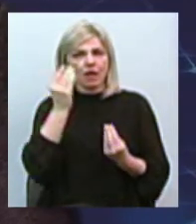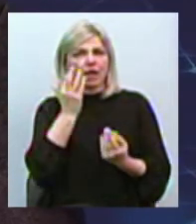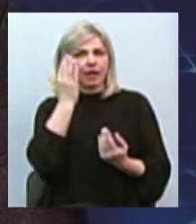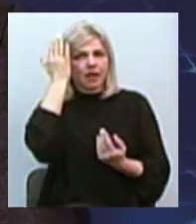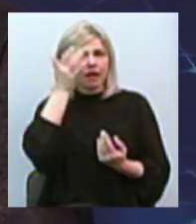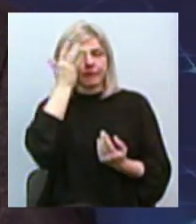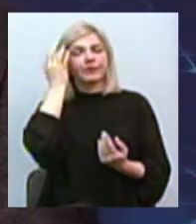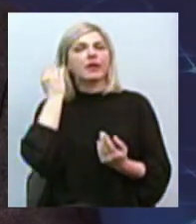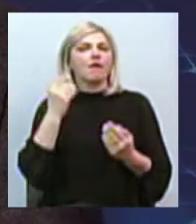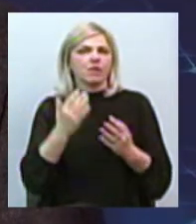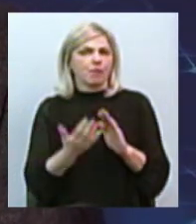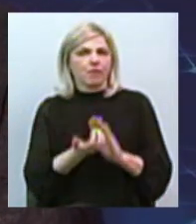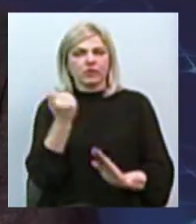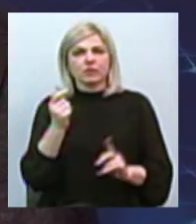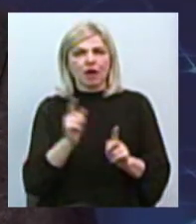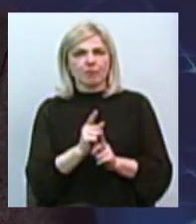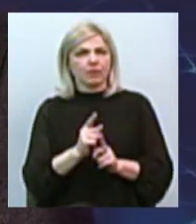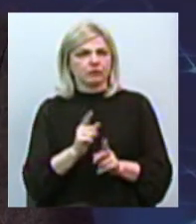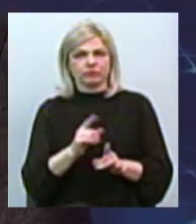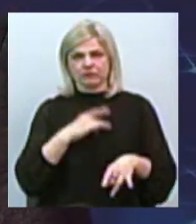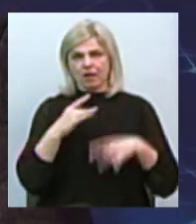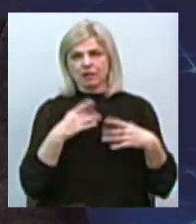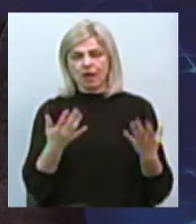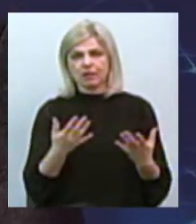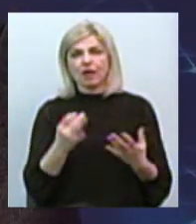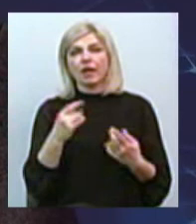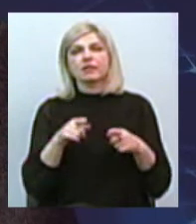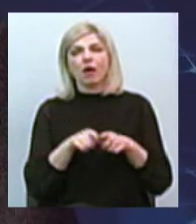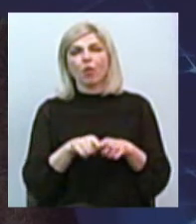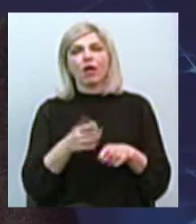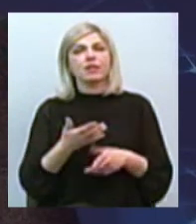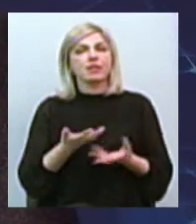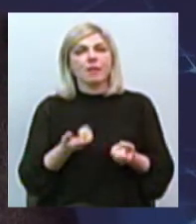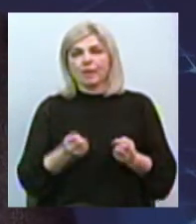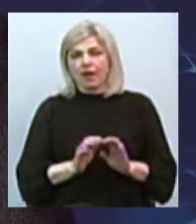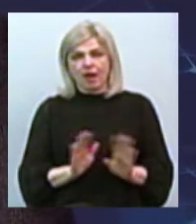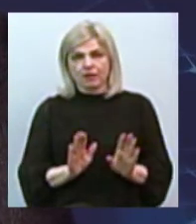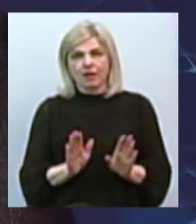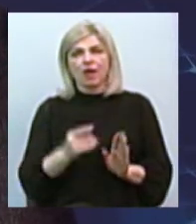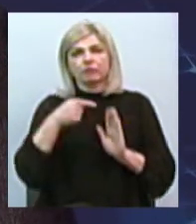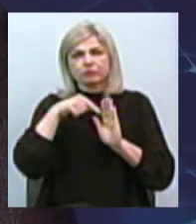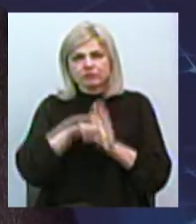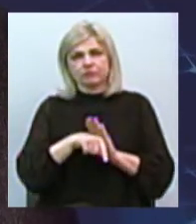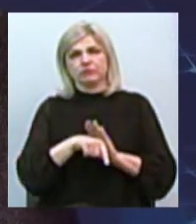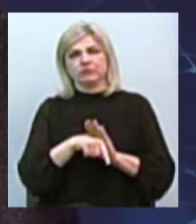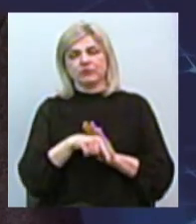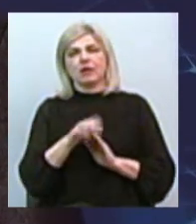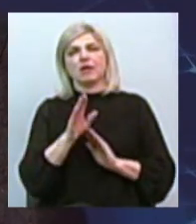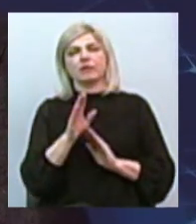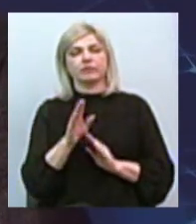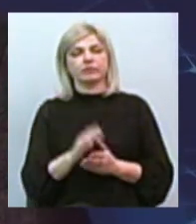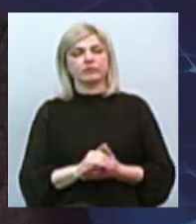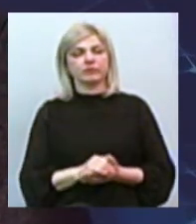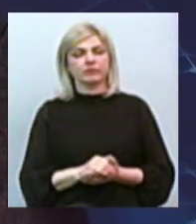відбуває просто взрыв негодування. І вот подобне неприятие і лежить в основі, не скажу,